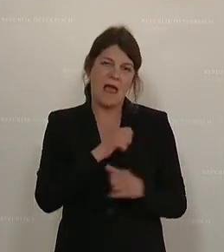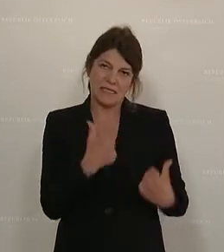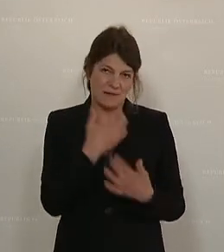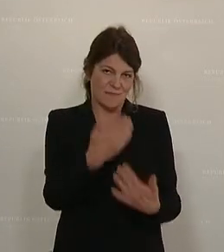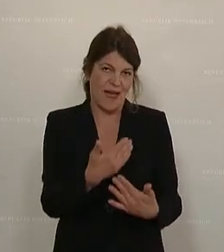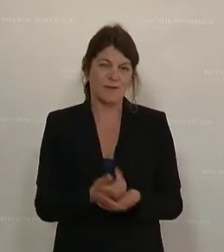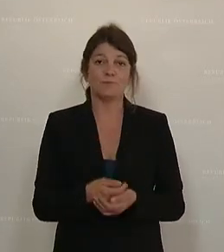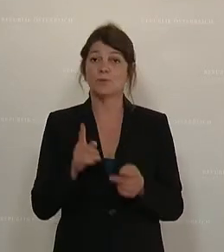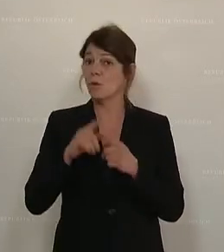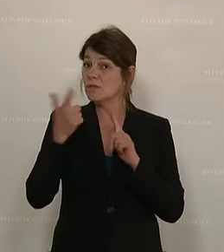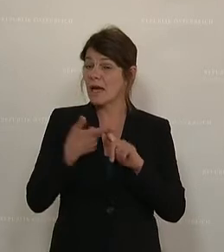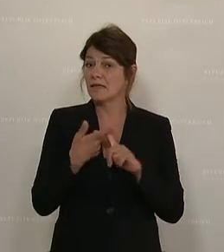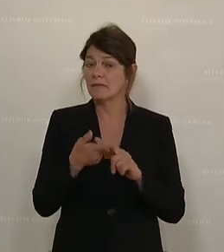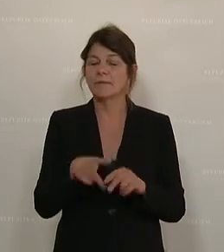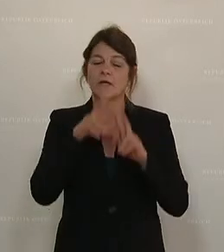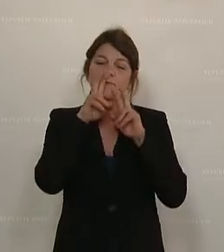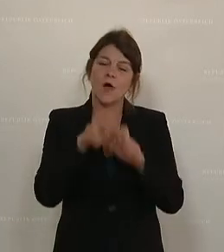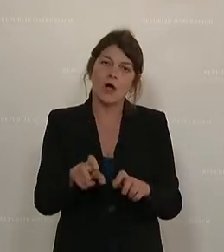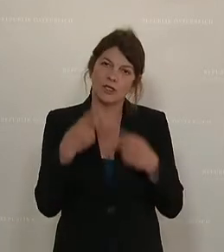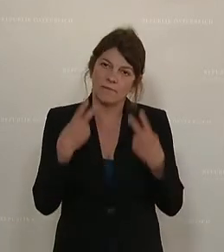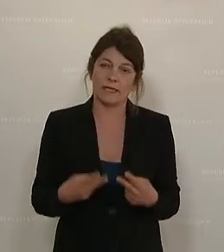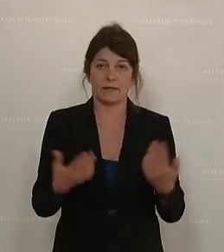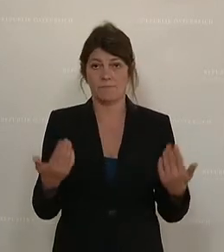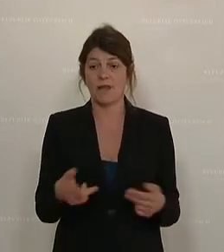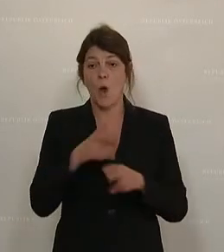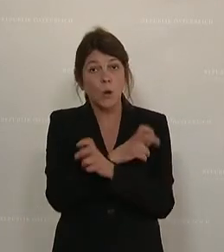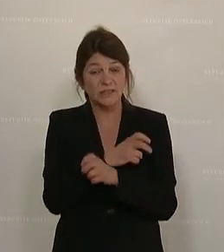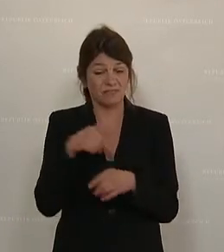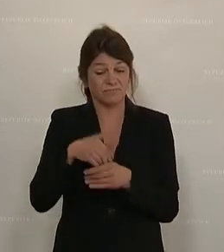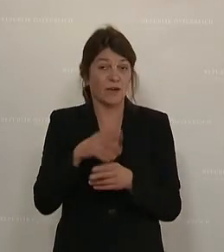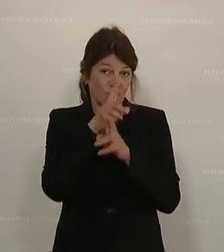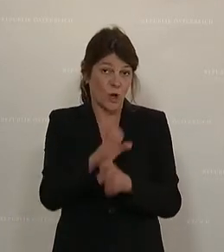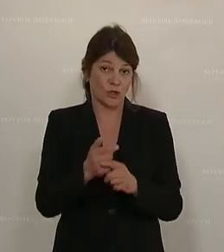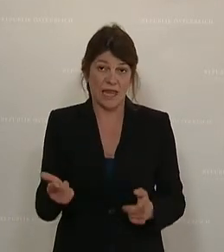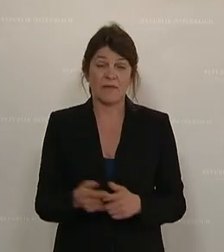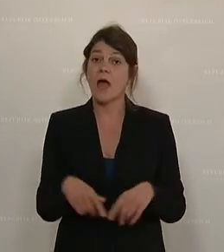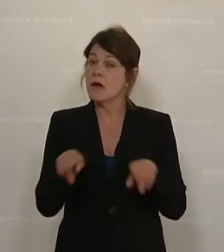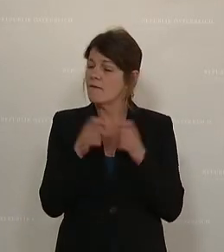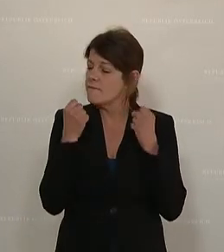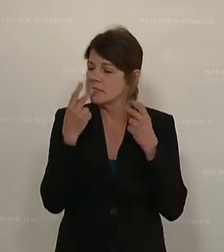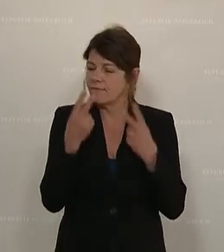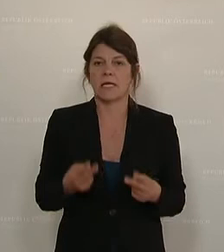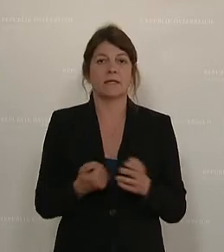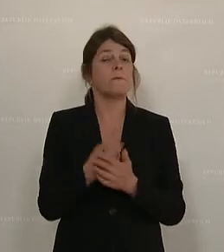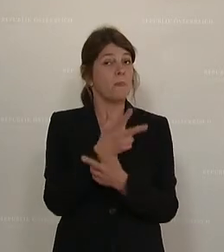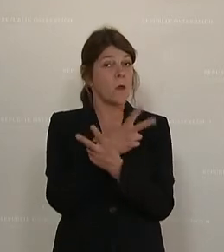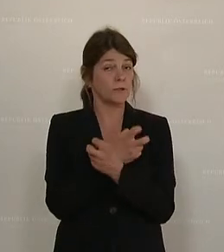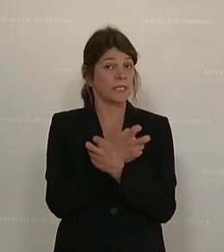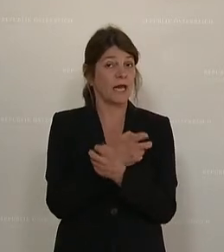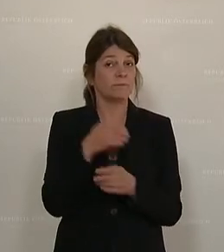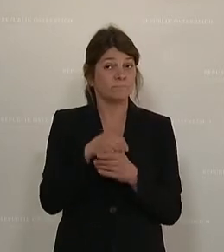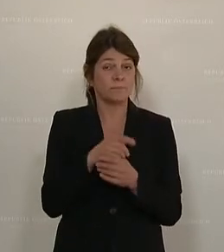dafür. Und zuletzt die Forschung. Österreich ist ein Forschungsland. es wird wesentlich sein, dass Österreich in den